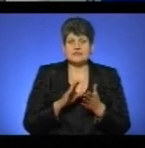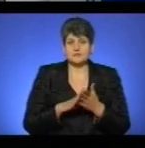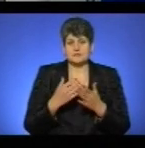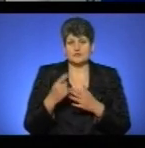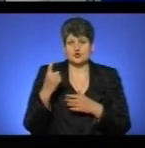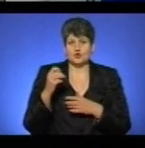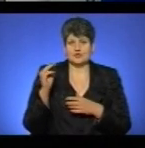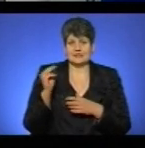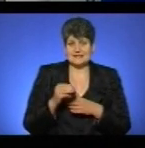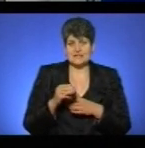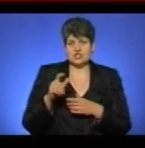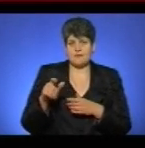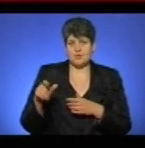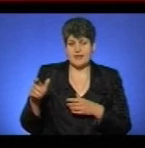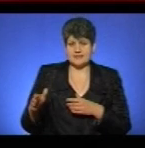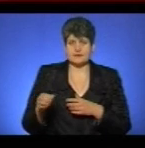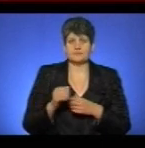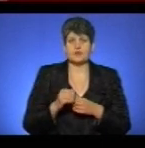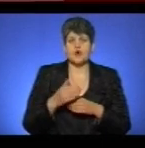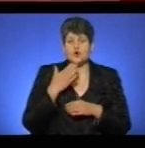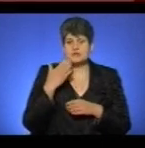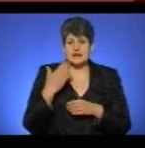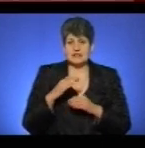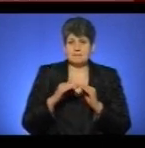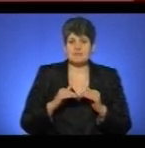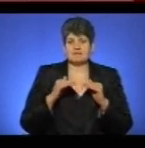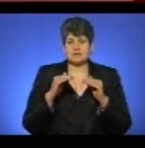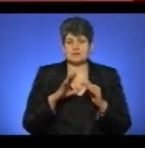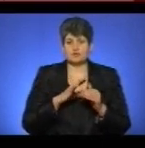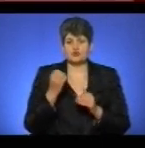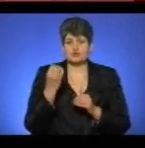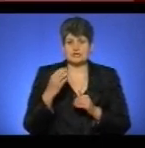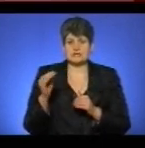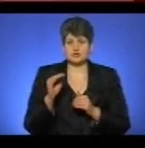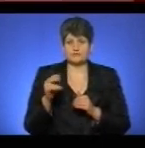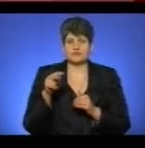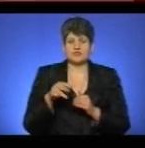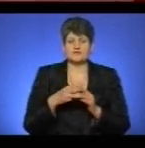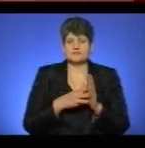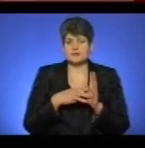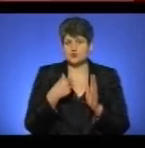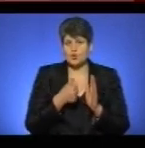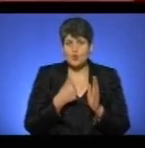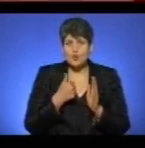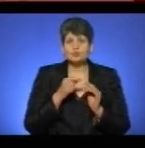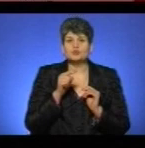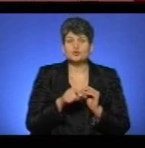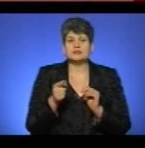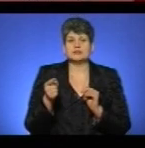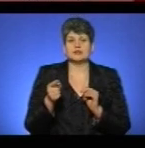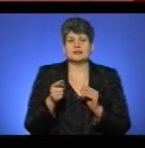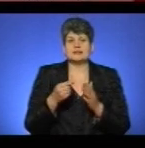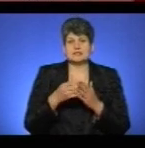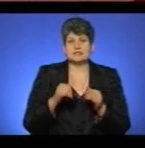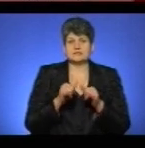100 тисяч абонентів. Останнє підвищення на холодну воду було 14 жовтня 2018 року. Тоді тариф зріс з